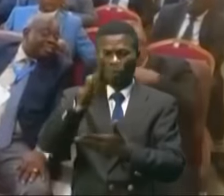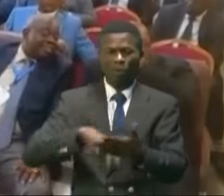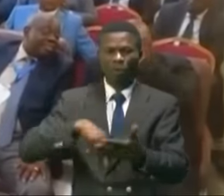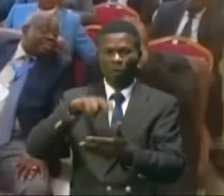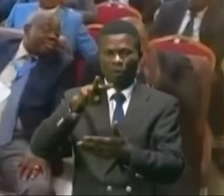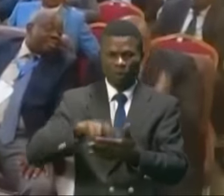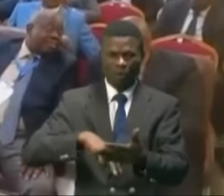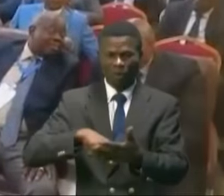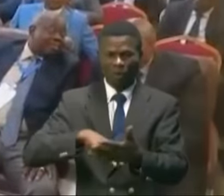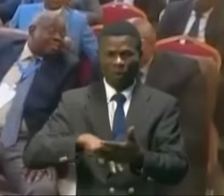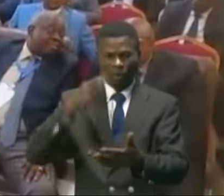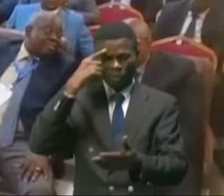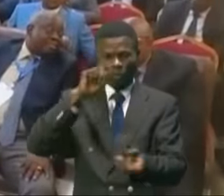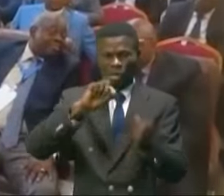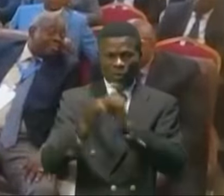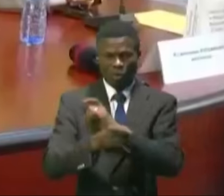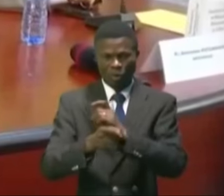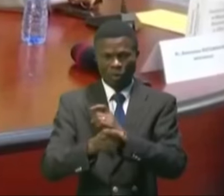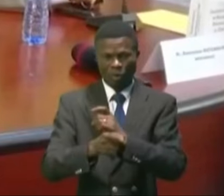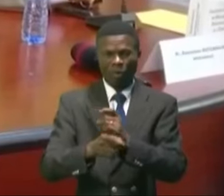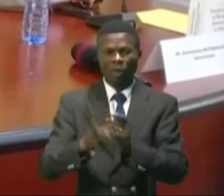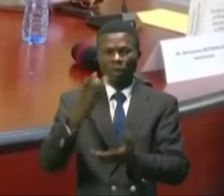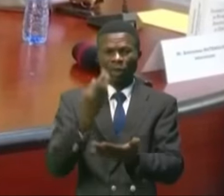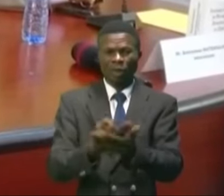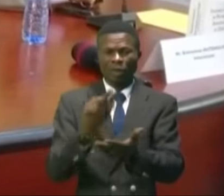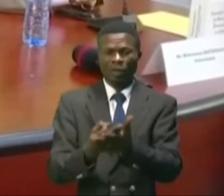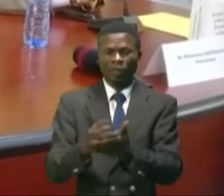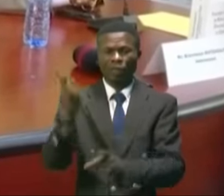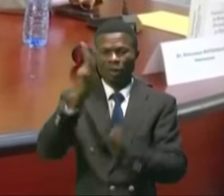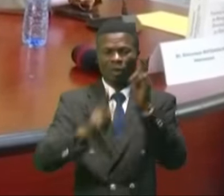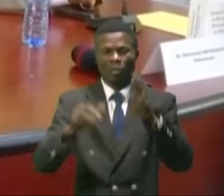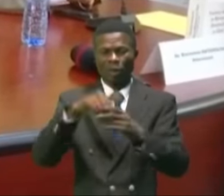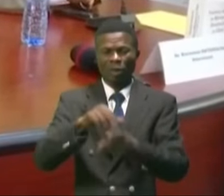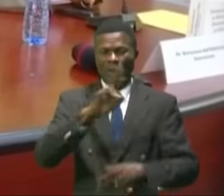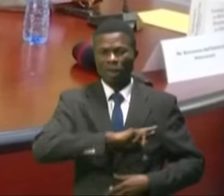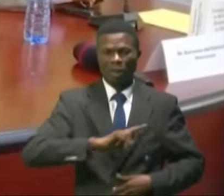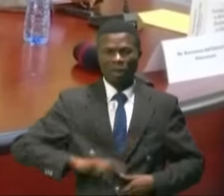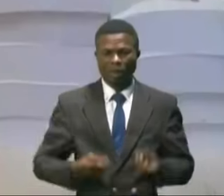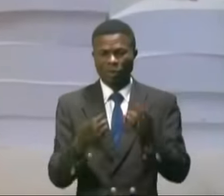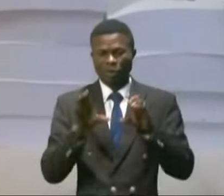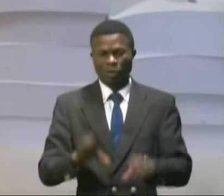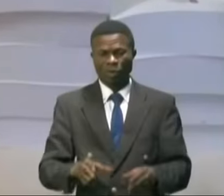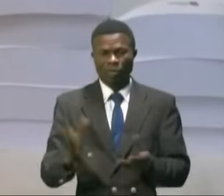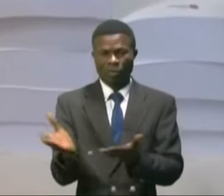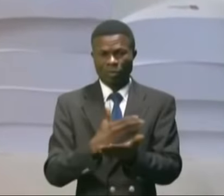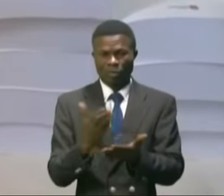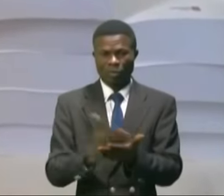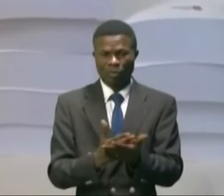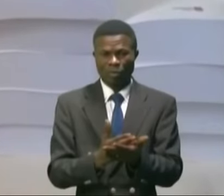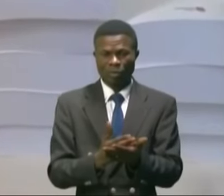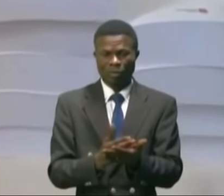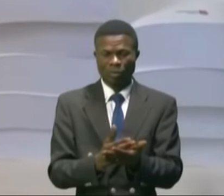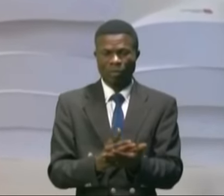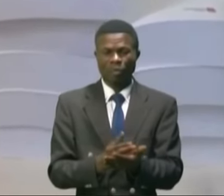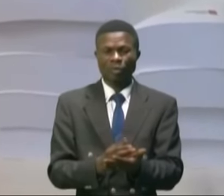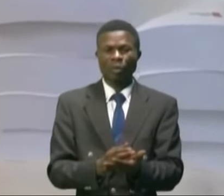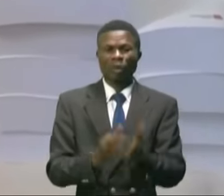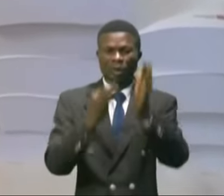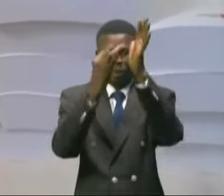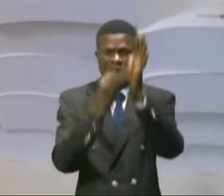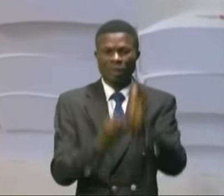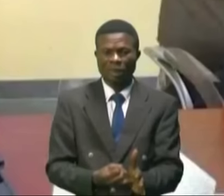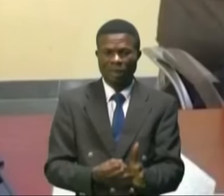sur la réforme des finances publiques en République démocratique du Congo. Ce livre porte 780 pages